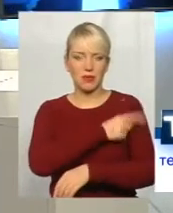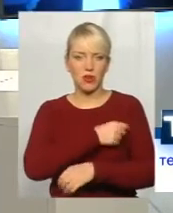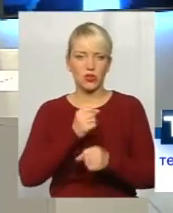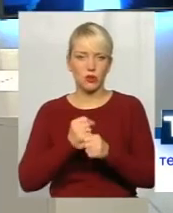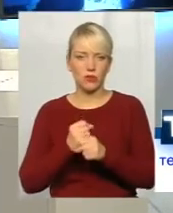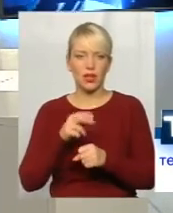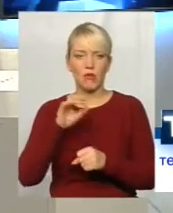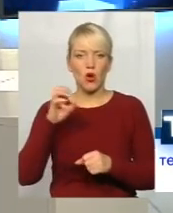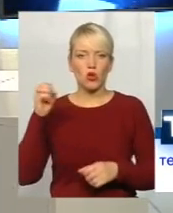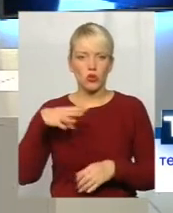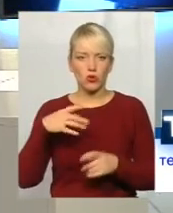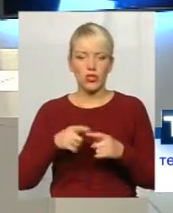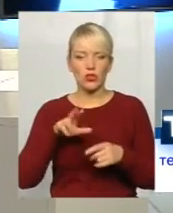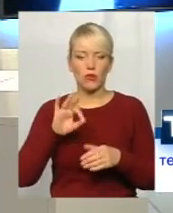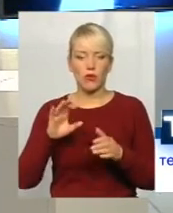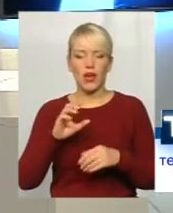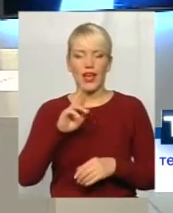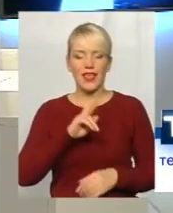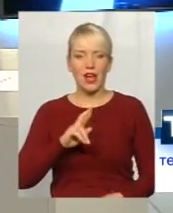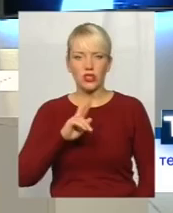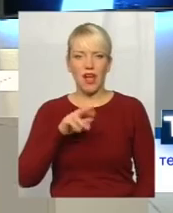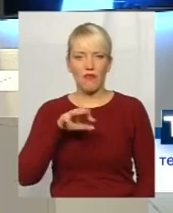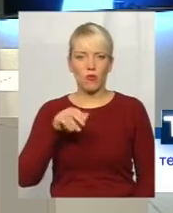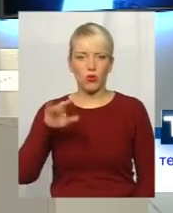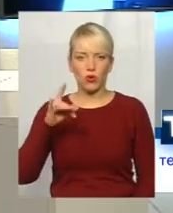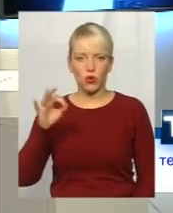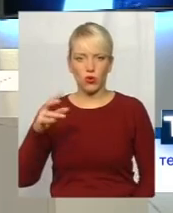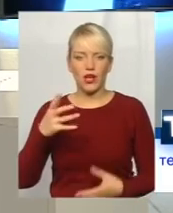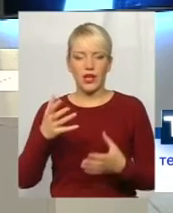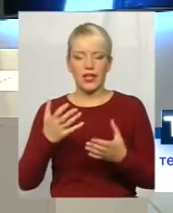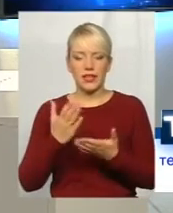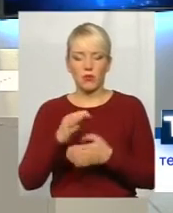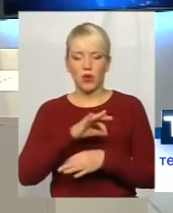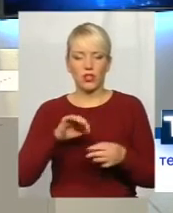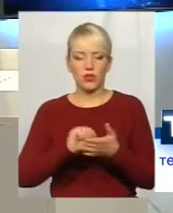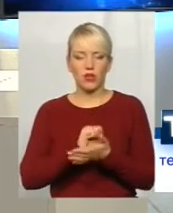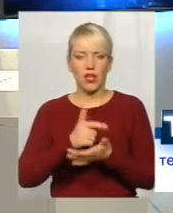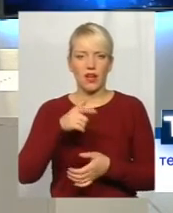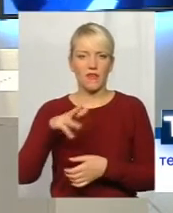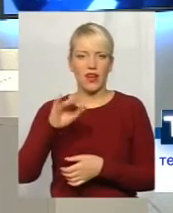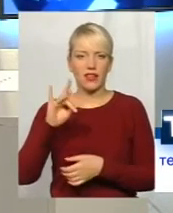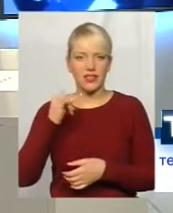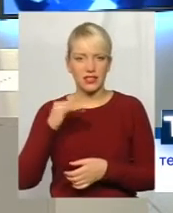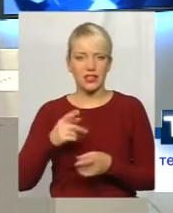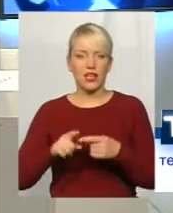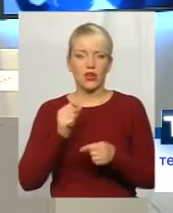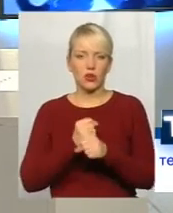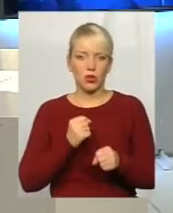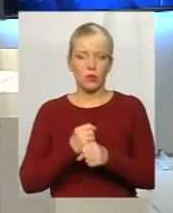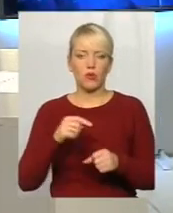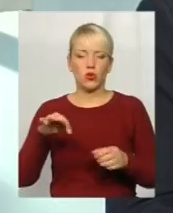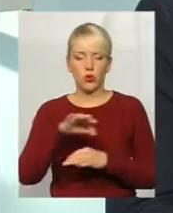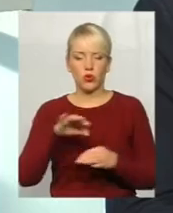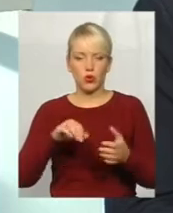сонячному, ми сьогодні виконуємо роботи по Ярославу Мудрого. Зараз проєктна документація є, в тому числі і по-гвардійськи. Розробимо документацію, і